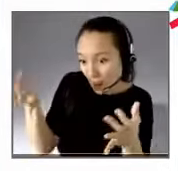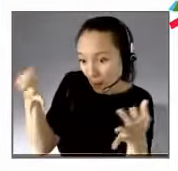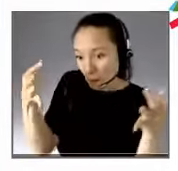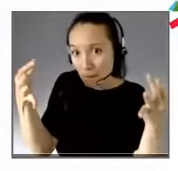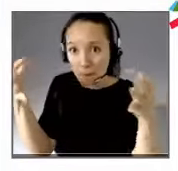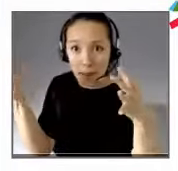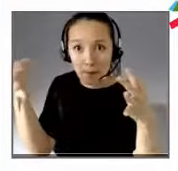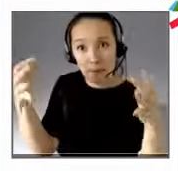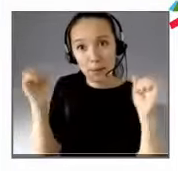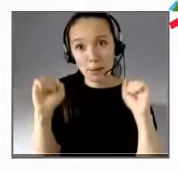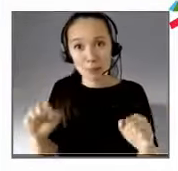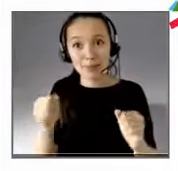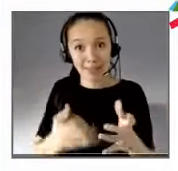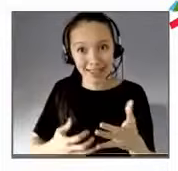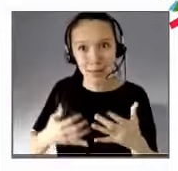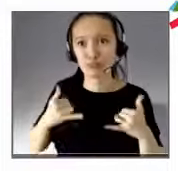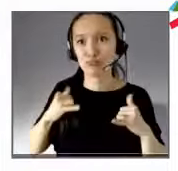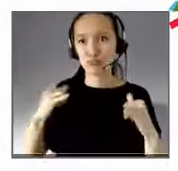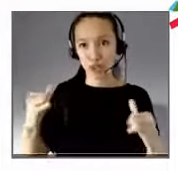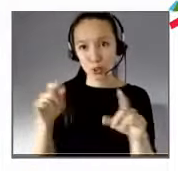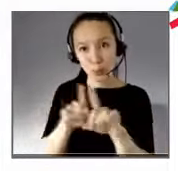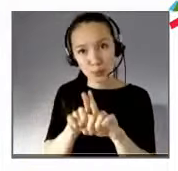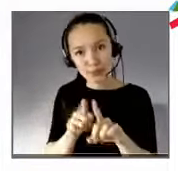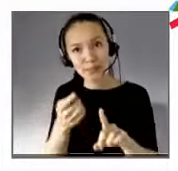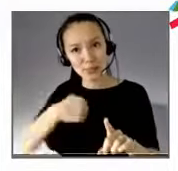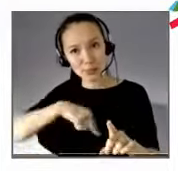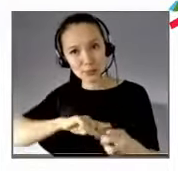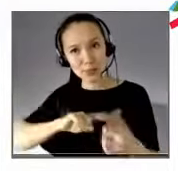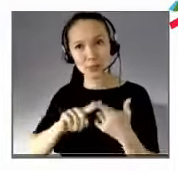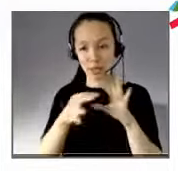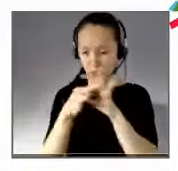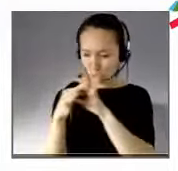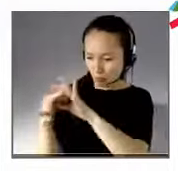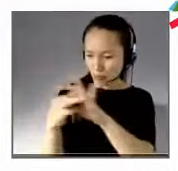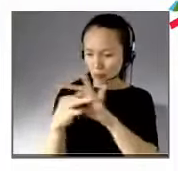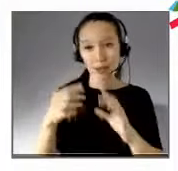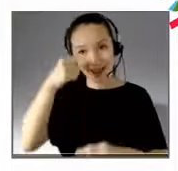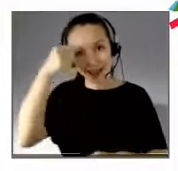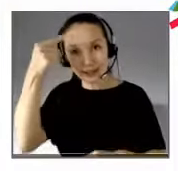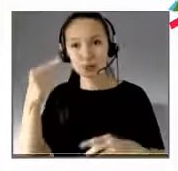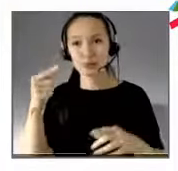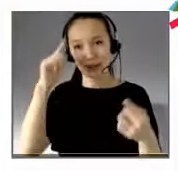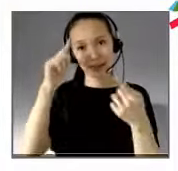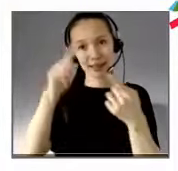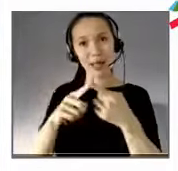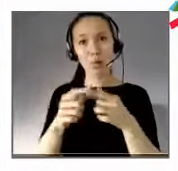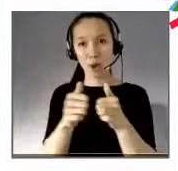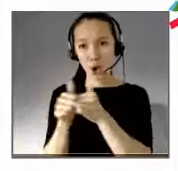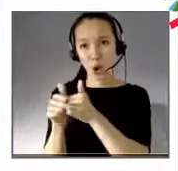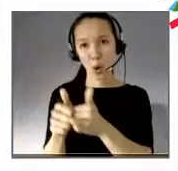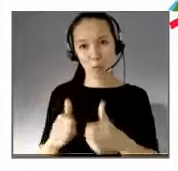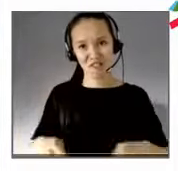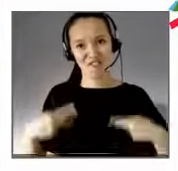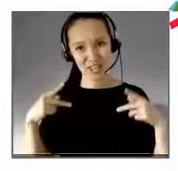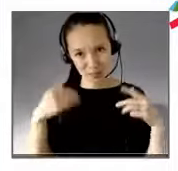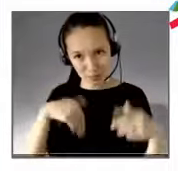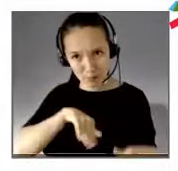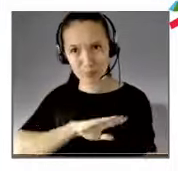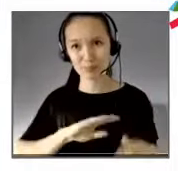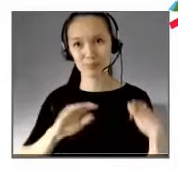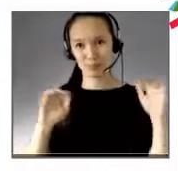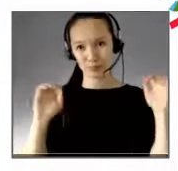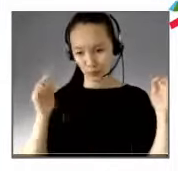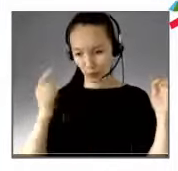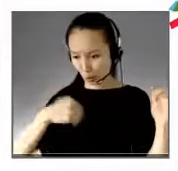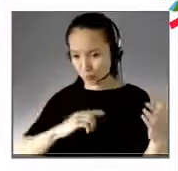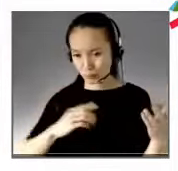'intelligence coopérative et justement d'un vivre ensemble qui est caractérisé par le fait que le soin